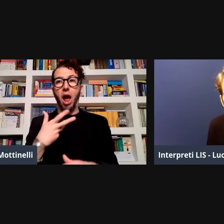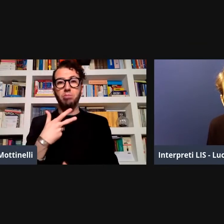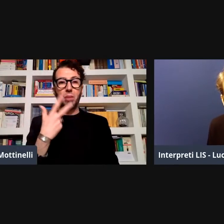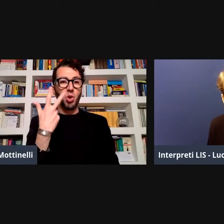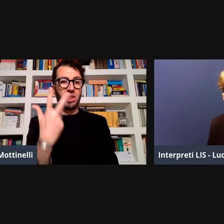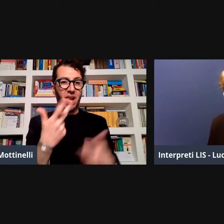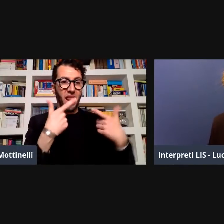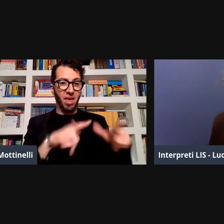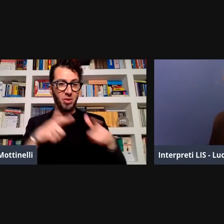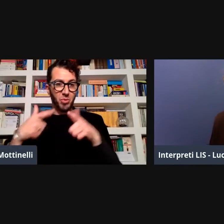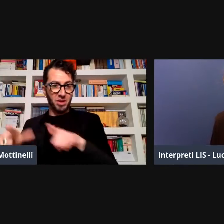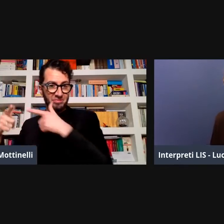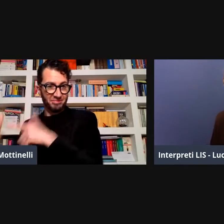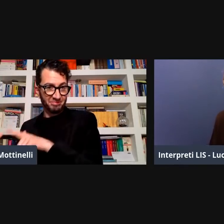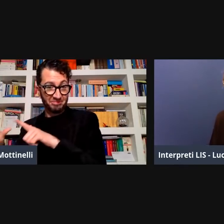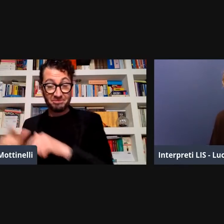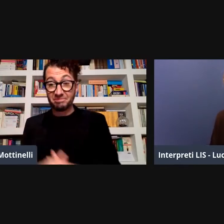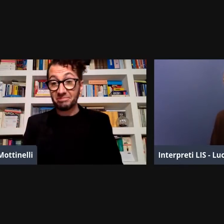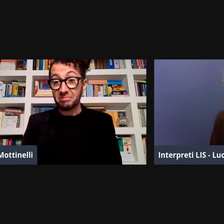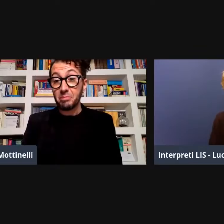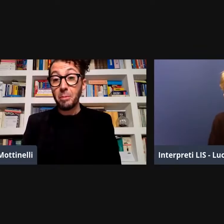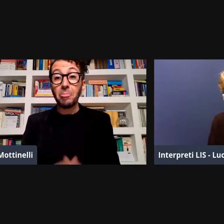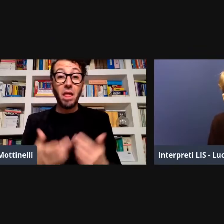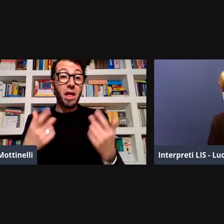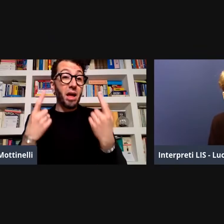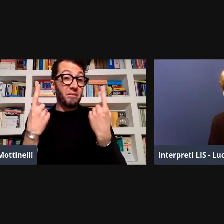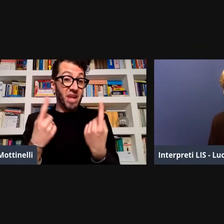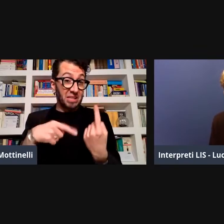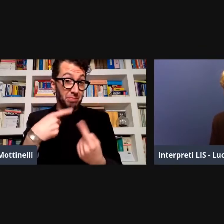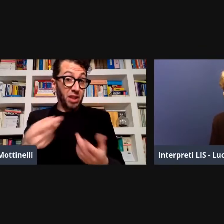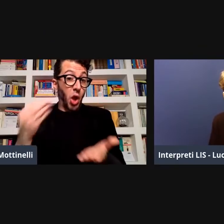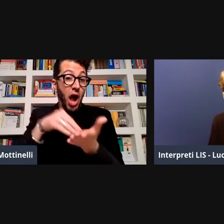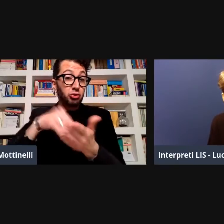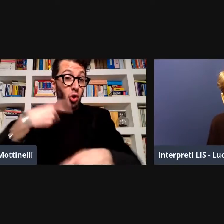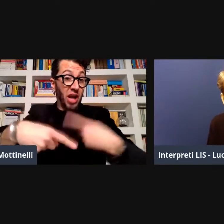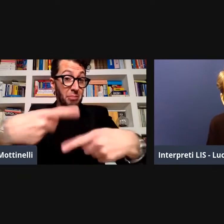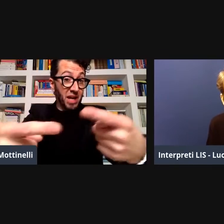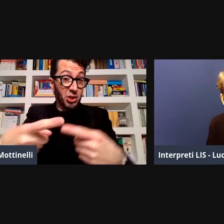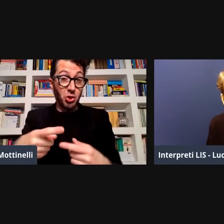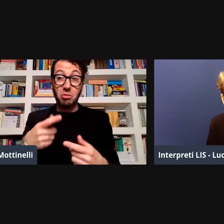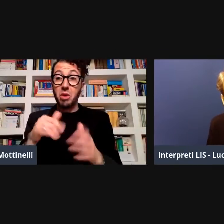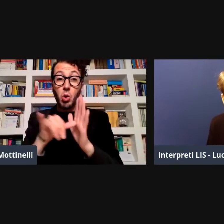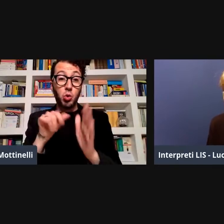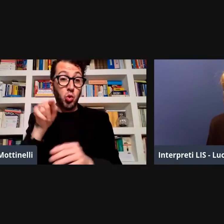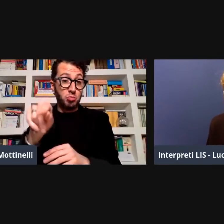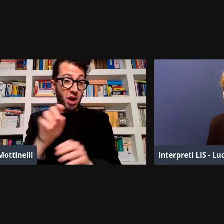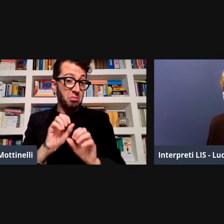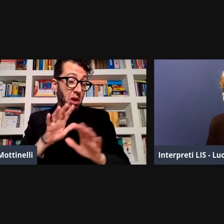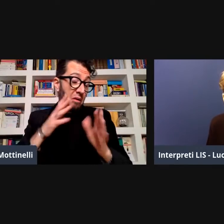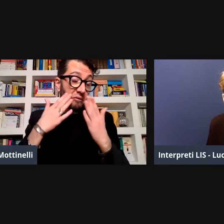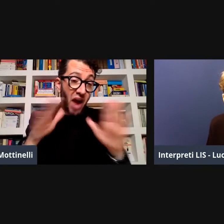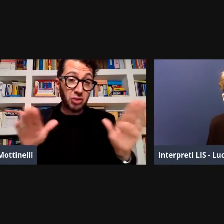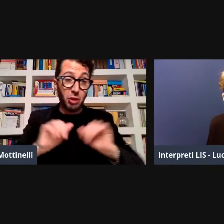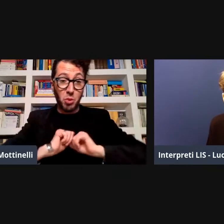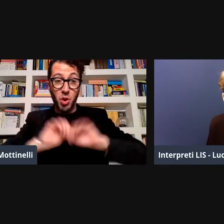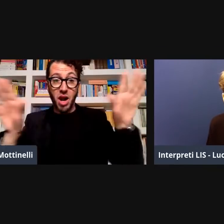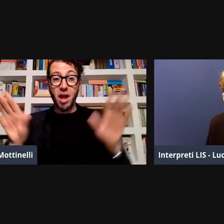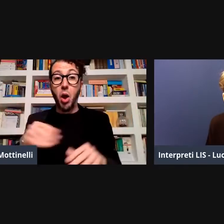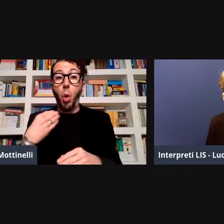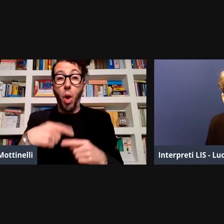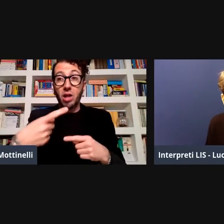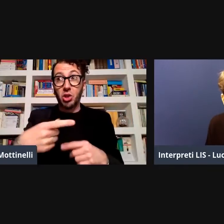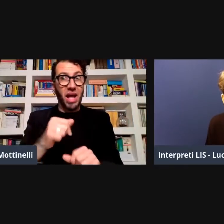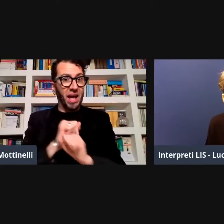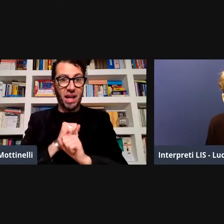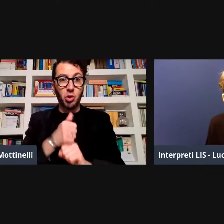e dalla lingua italiana all'internazionale così abbiamo tre lingue quindi vi darò degli aggiornamenti